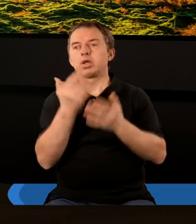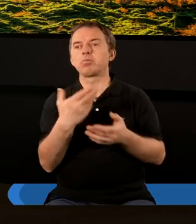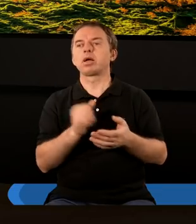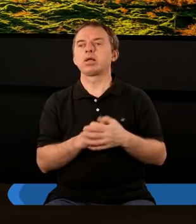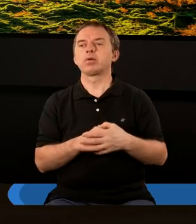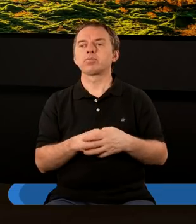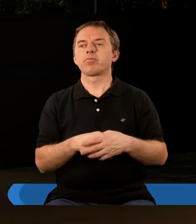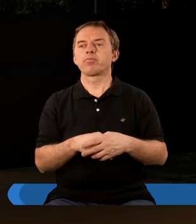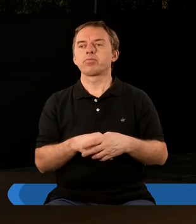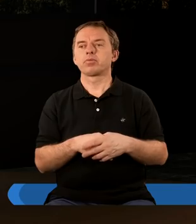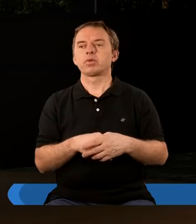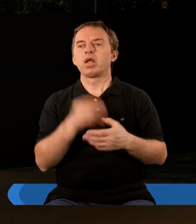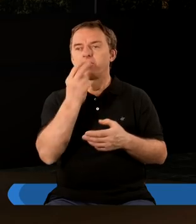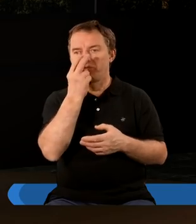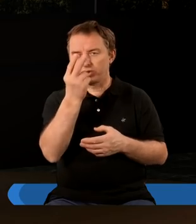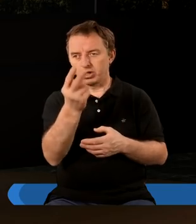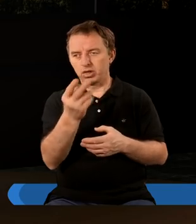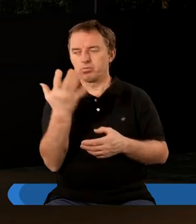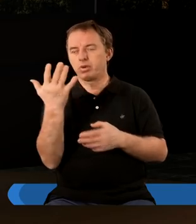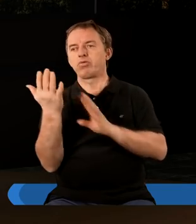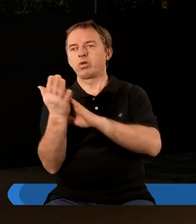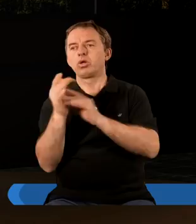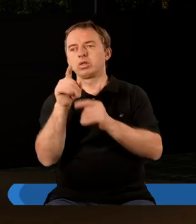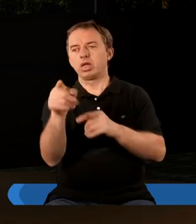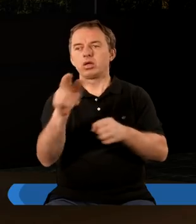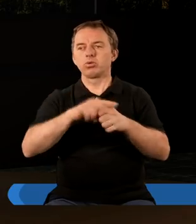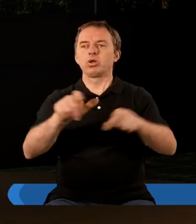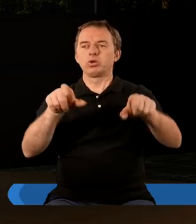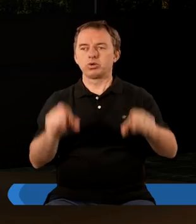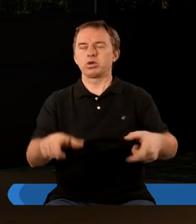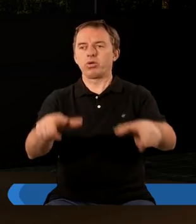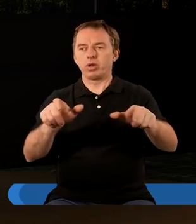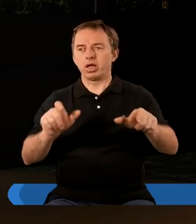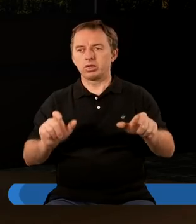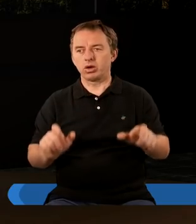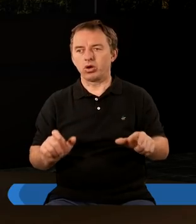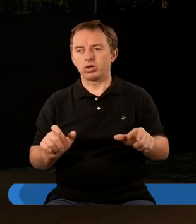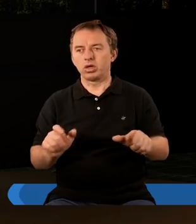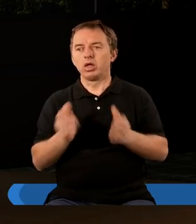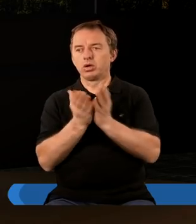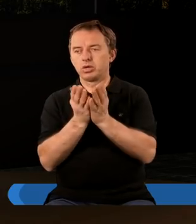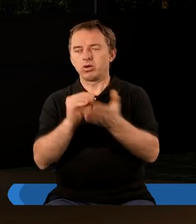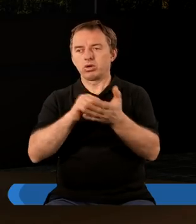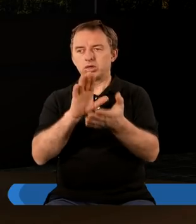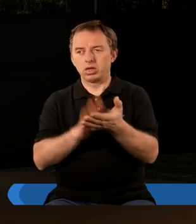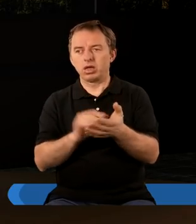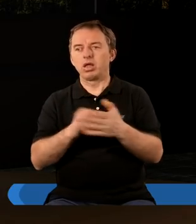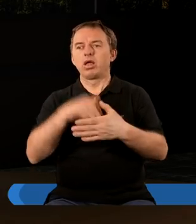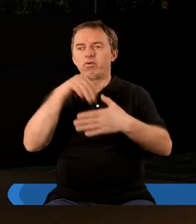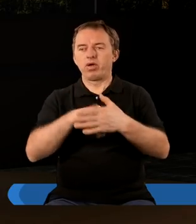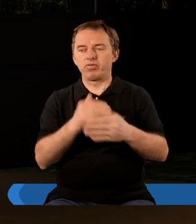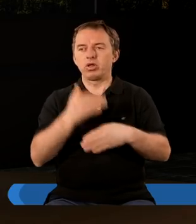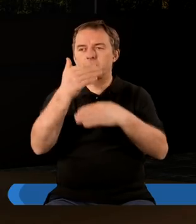Pierwsze cztery wersety? I widziałem w prawej dłoni tego, który siedział na tronie księgę zapisaną